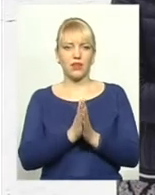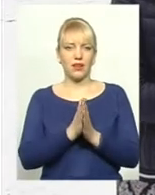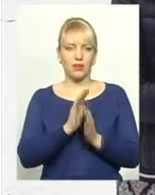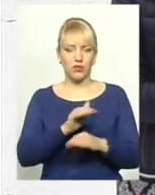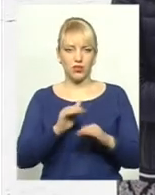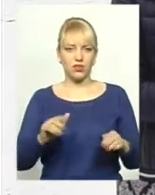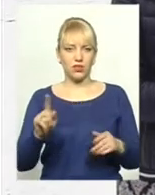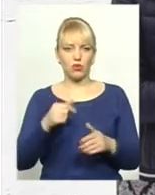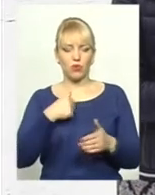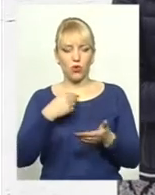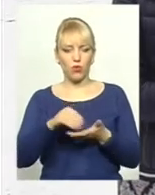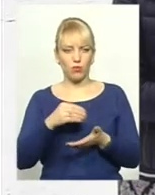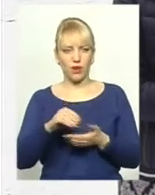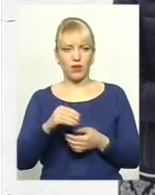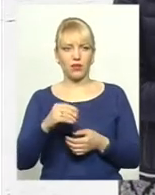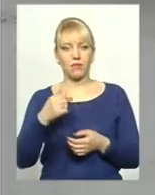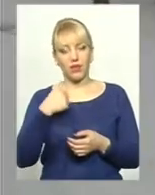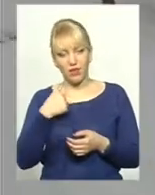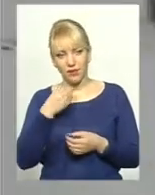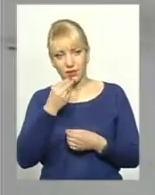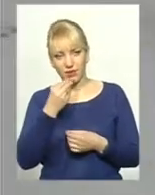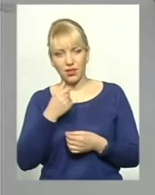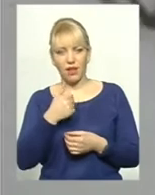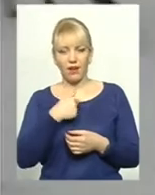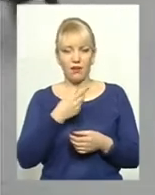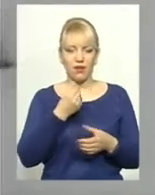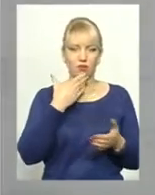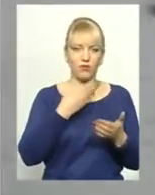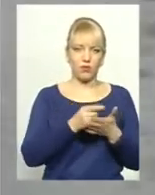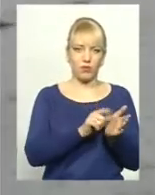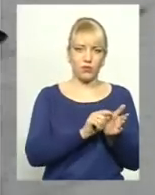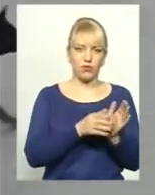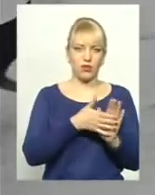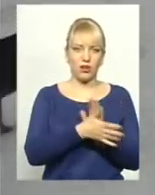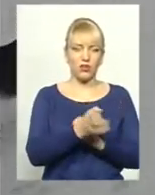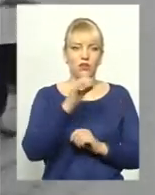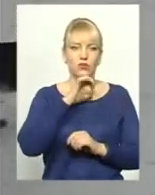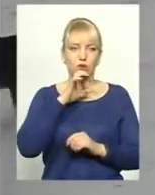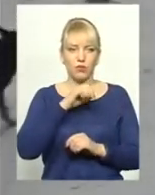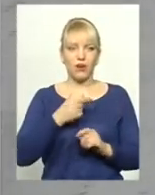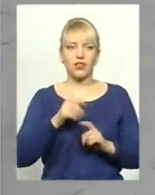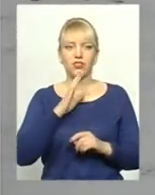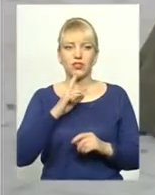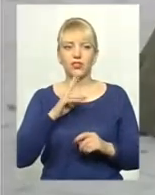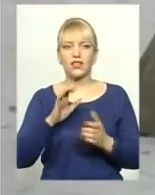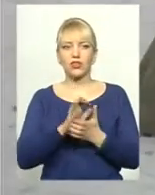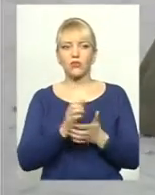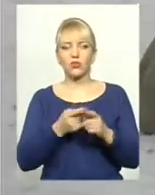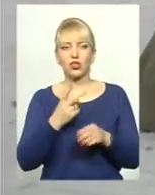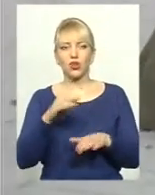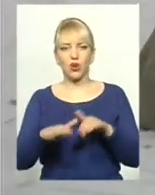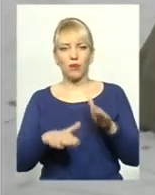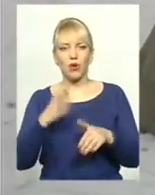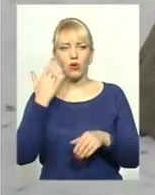купляли основному їсти, а я на собак трачу. Жінка познайомилася з цими чотирилапами, коли ті були ще цуценятами. Пригадує,